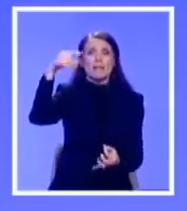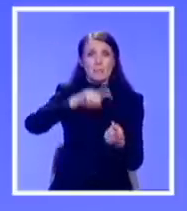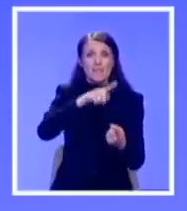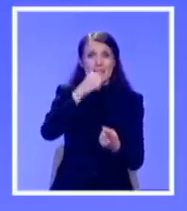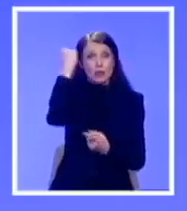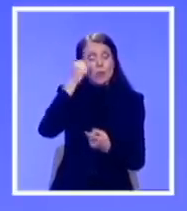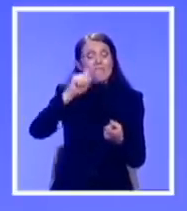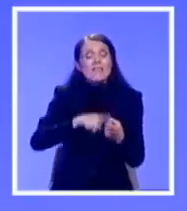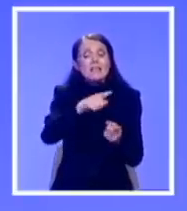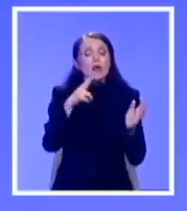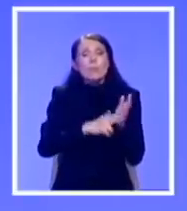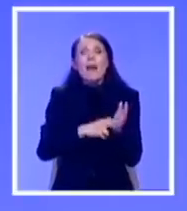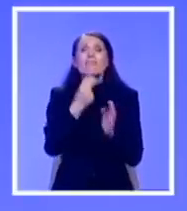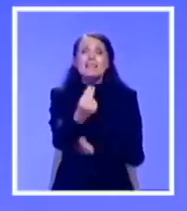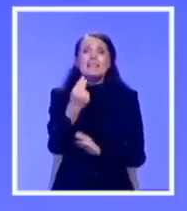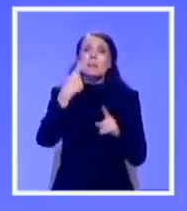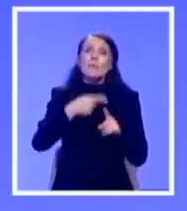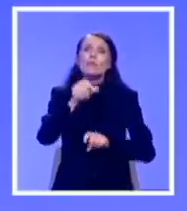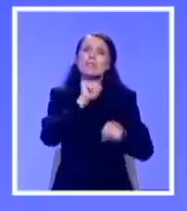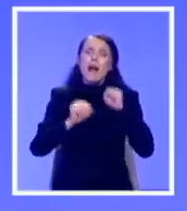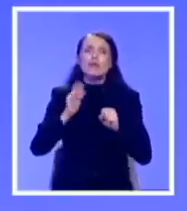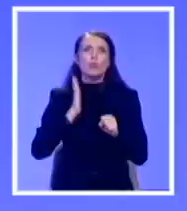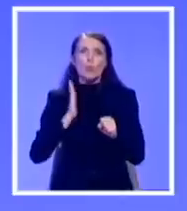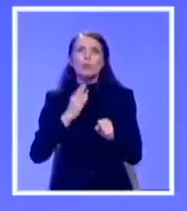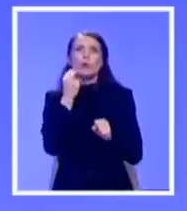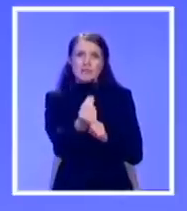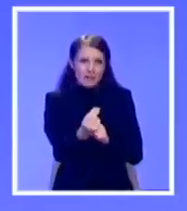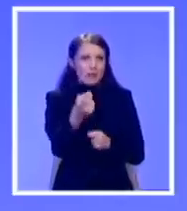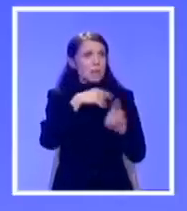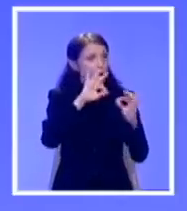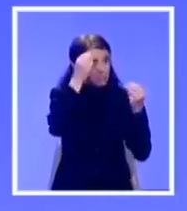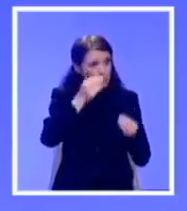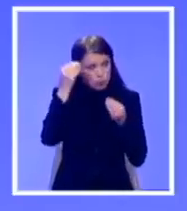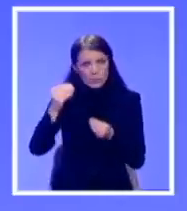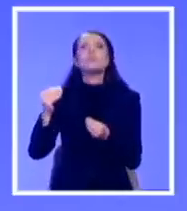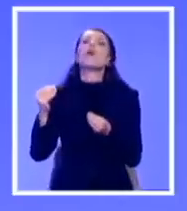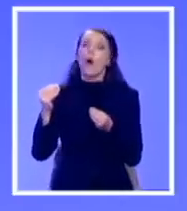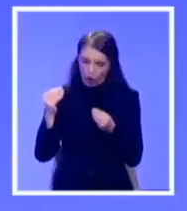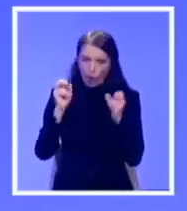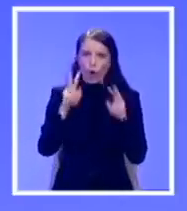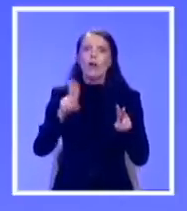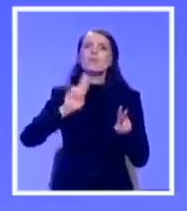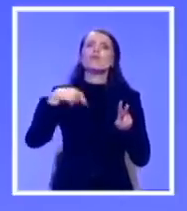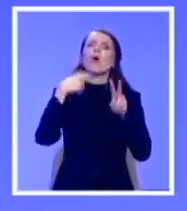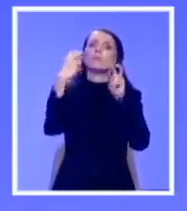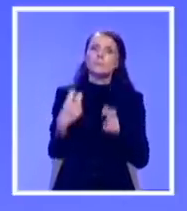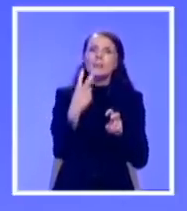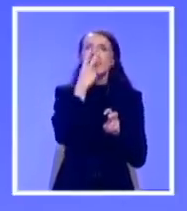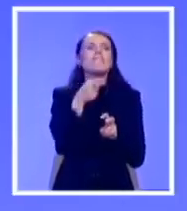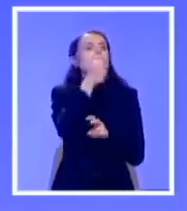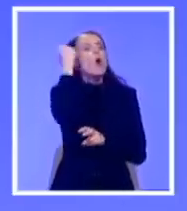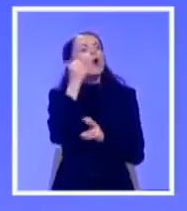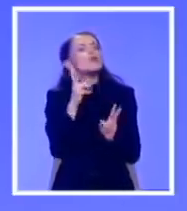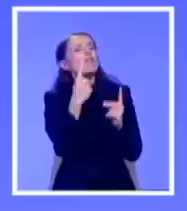na prava Srba i zaštitu kulturne srpske baštine, mi možemo da započnemo razgovore o statusu Kosova. Dakle, kvalitet života